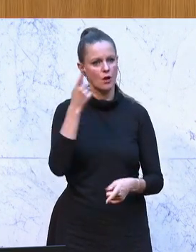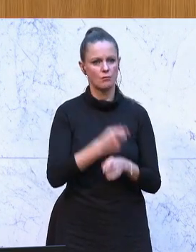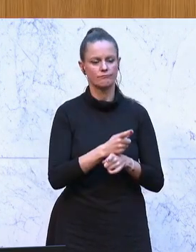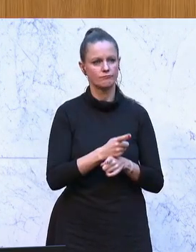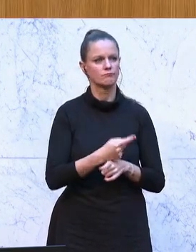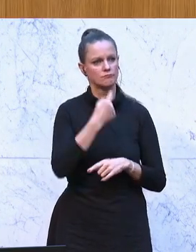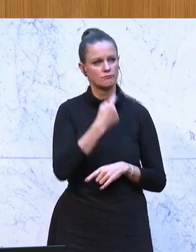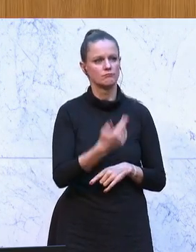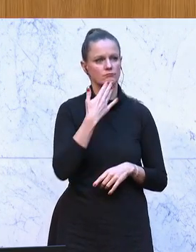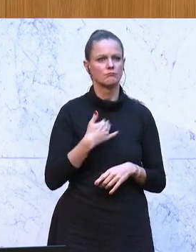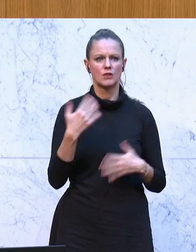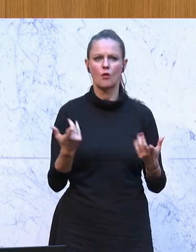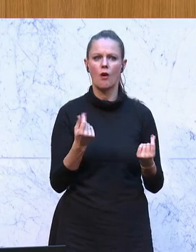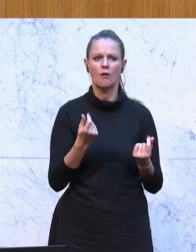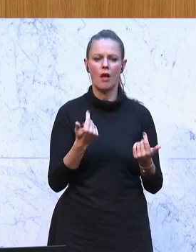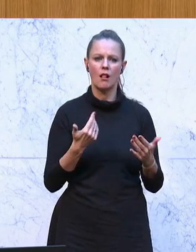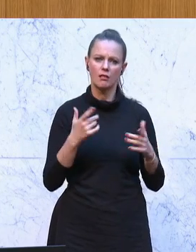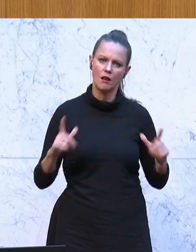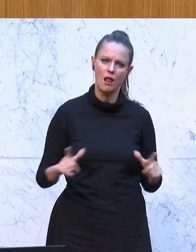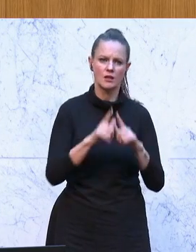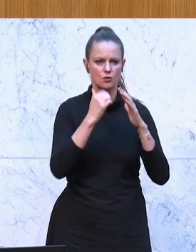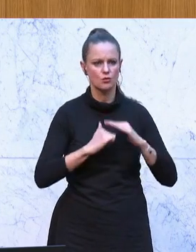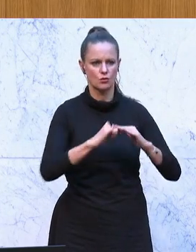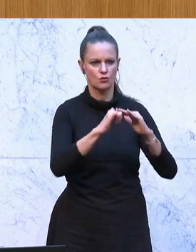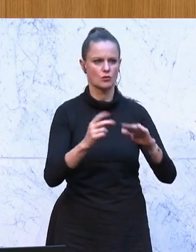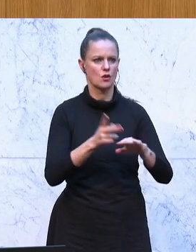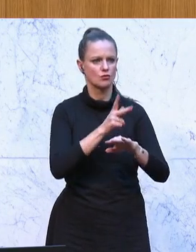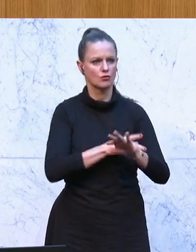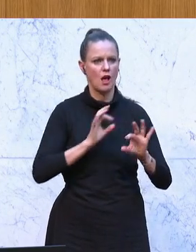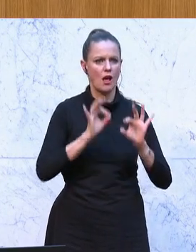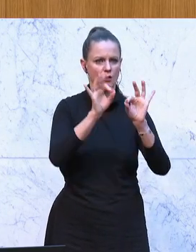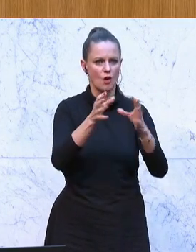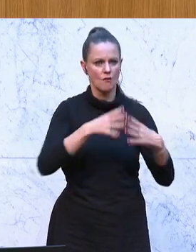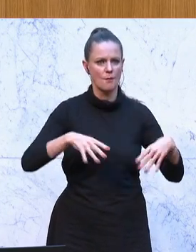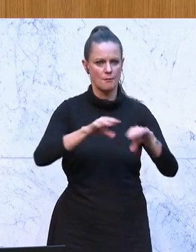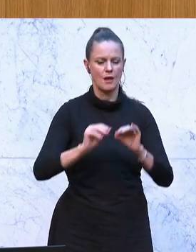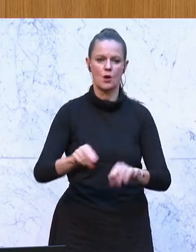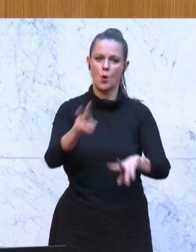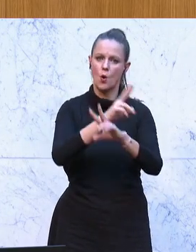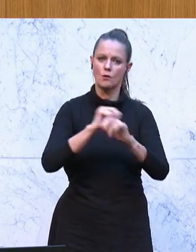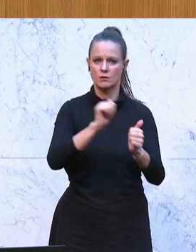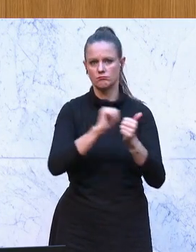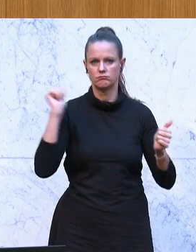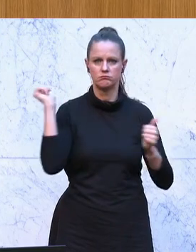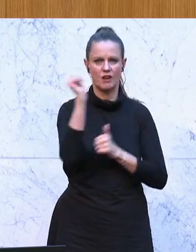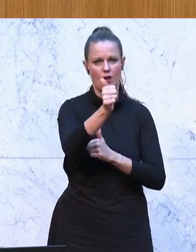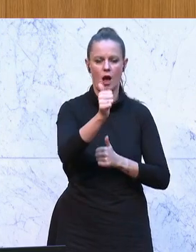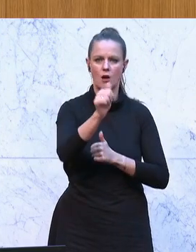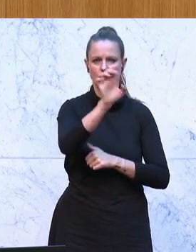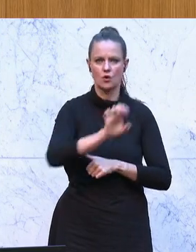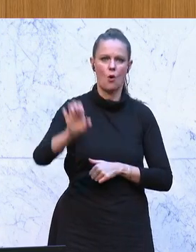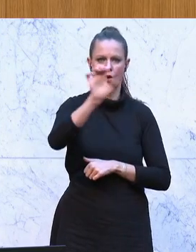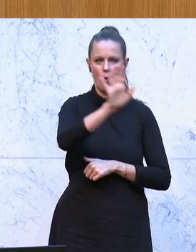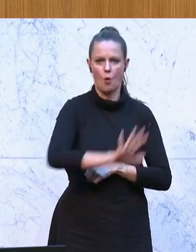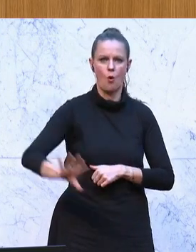darf, wo es um die Geldleistungen und Unterstützungen seitens des Staates für die Familien geht. Da steht Österreich wirklich europaweit vorne